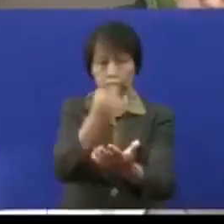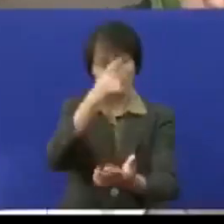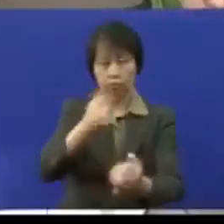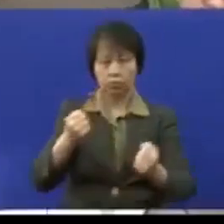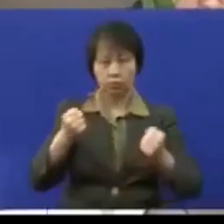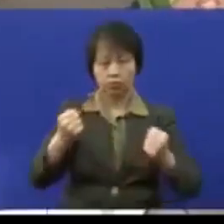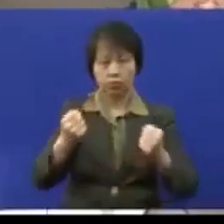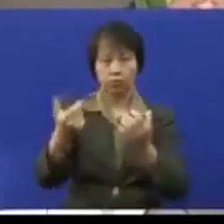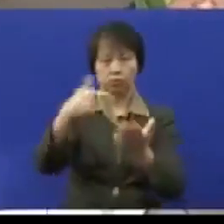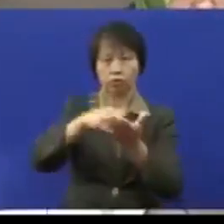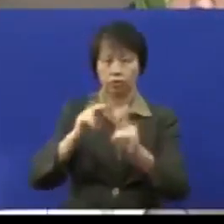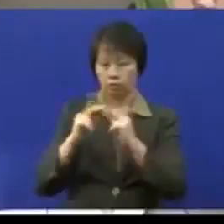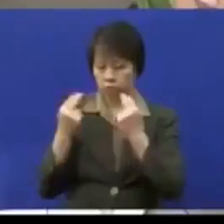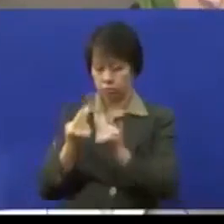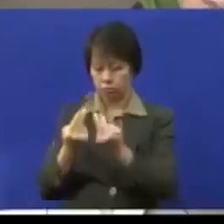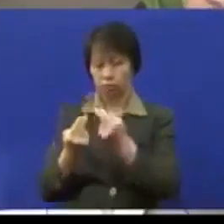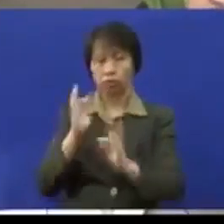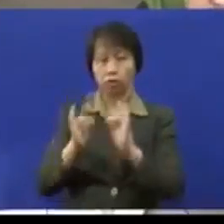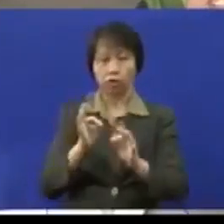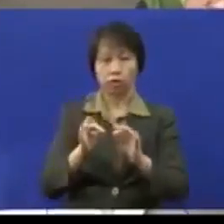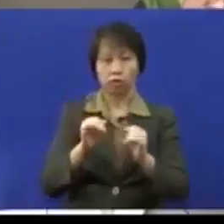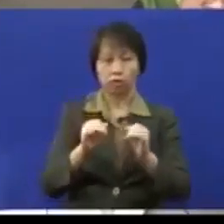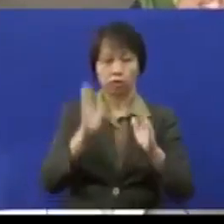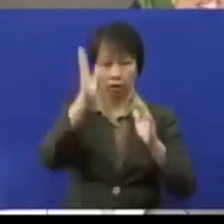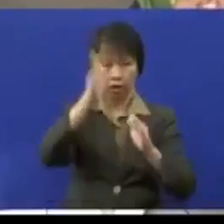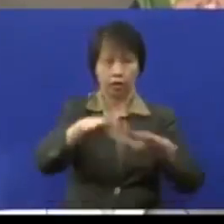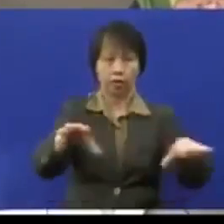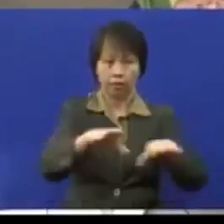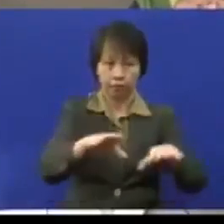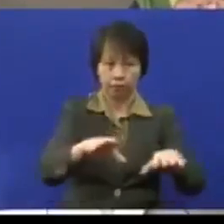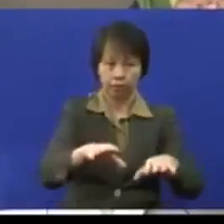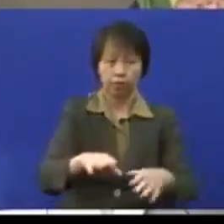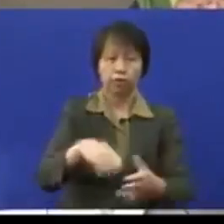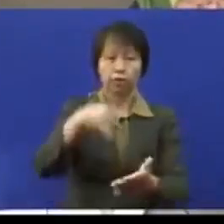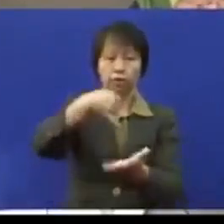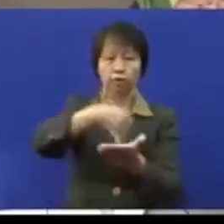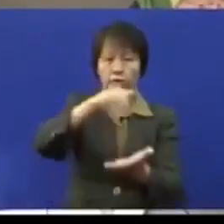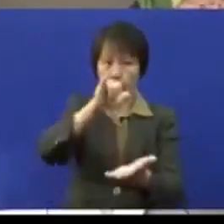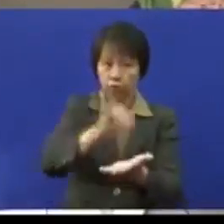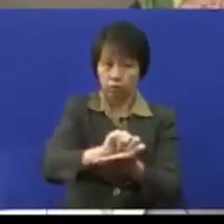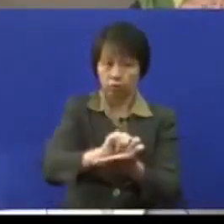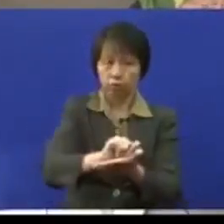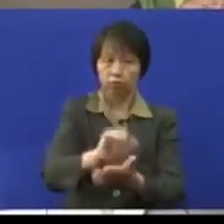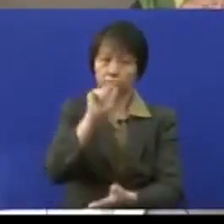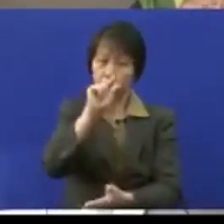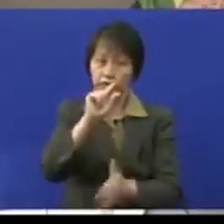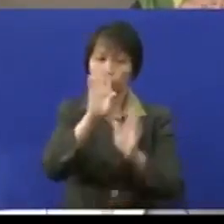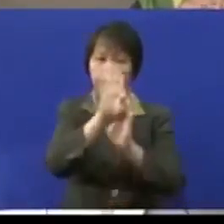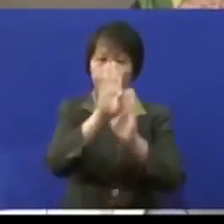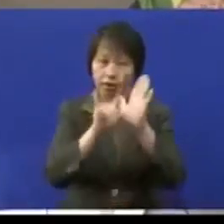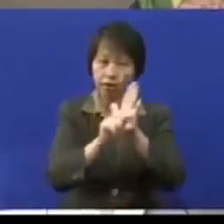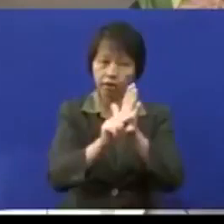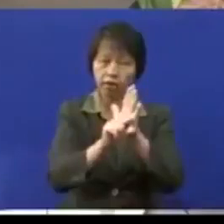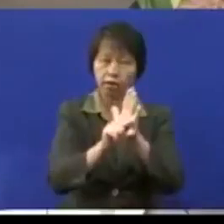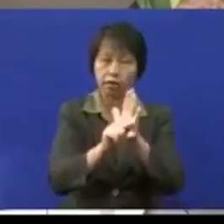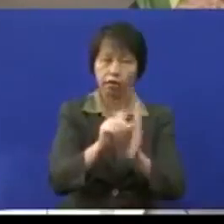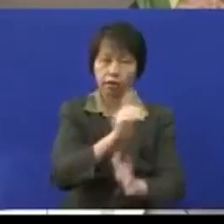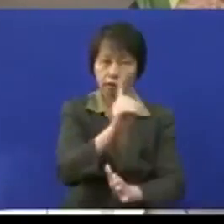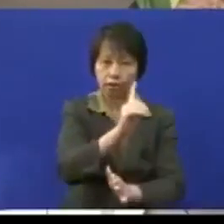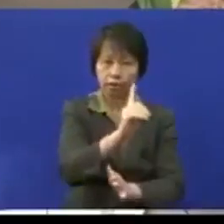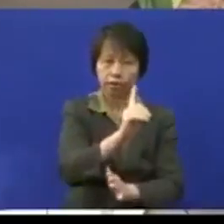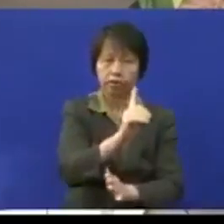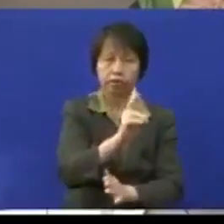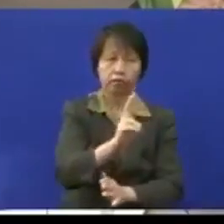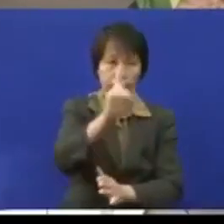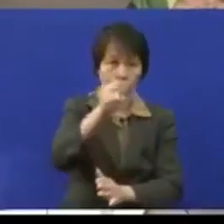memantapkan lagi unit insyaAllah kalau ianya akan dilaksanakan iaitu sedikit latar belakang yang beri oleh Damansara tadi